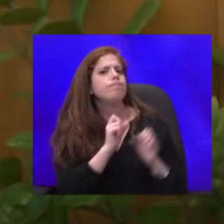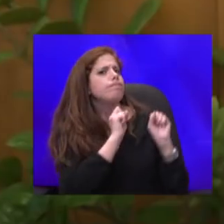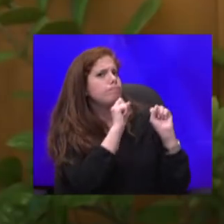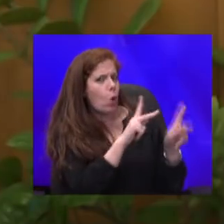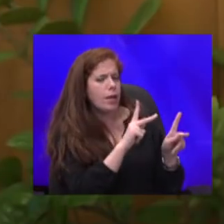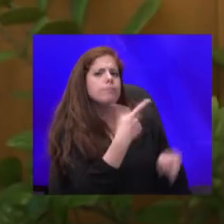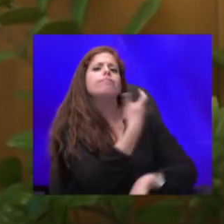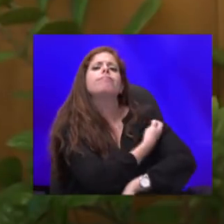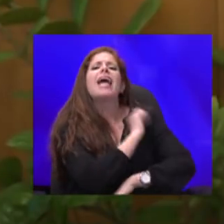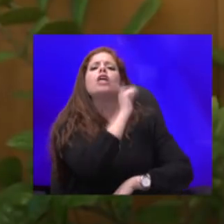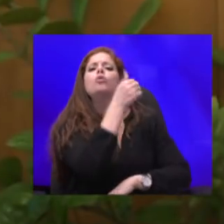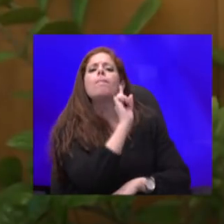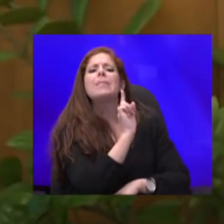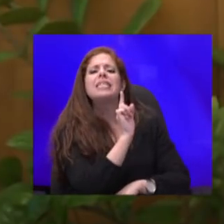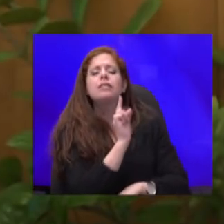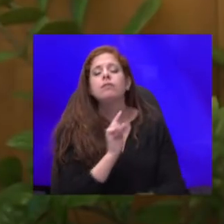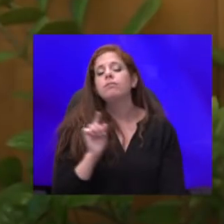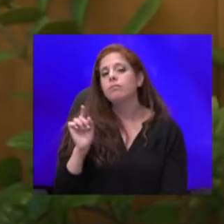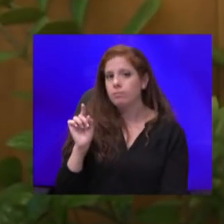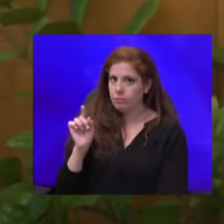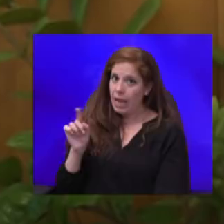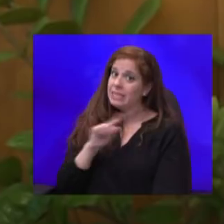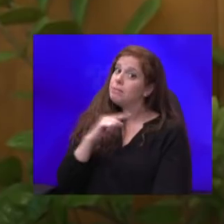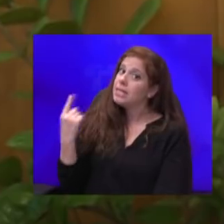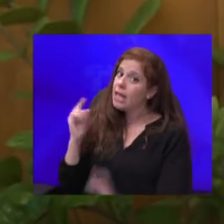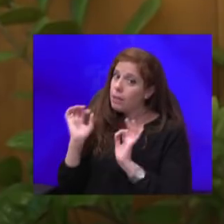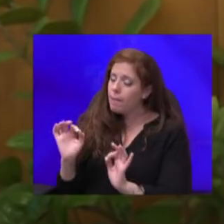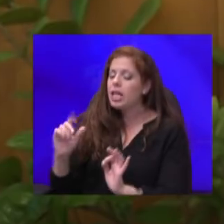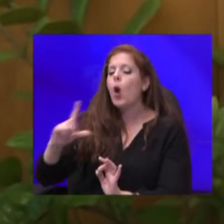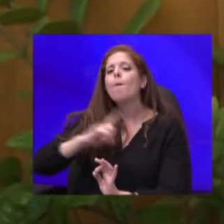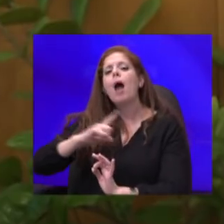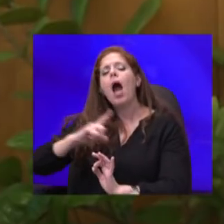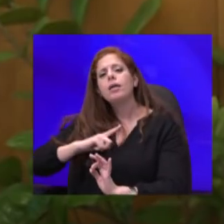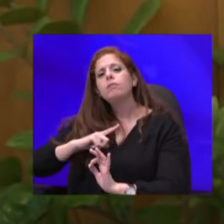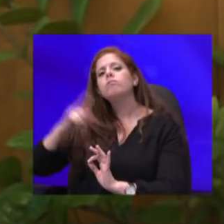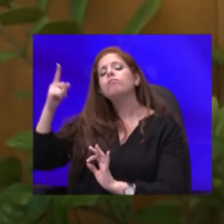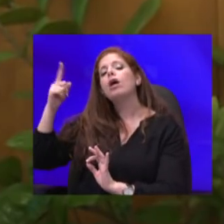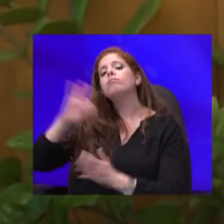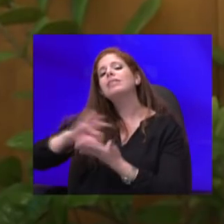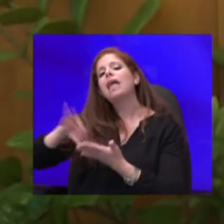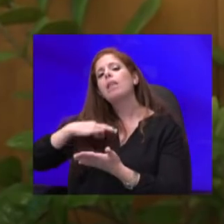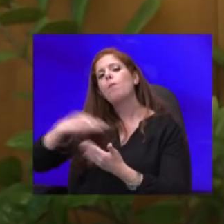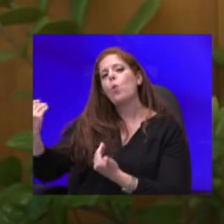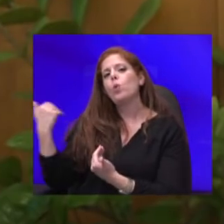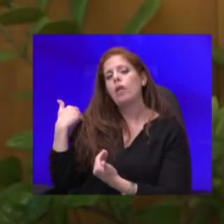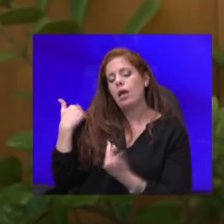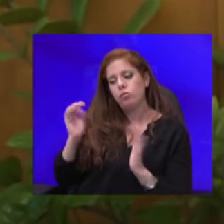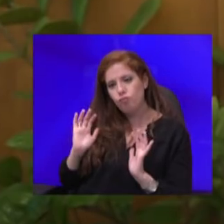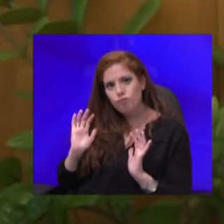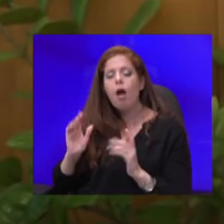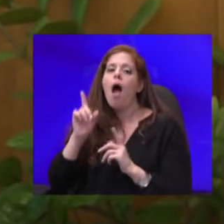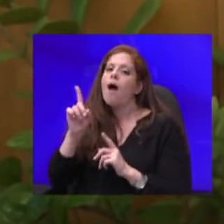אז אנחנו מצד אחד באמת מחכים להנחיות של משרד הבריאות, אבל יש גם היגיון רפואי מאחורי זה. אנחנו